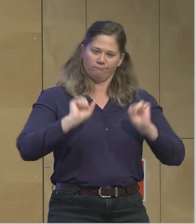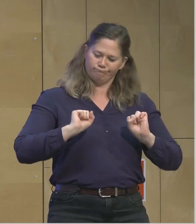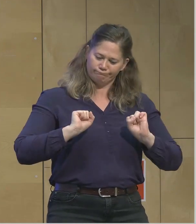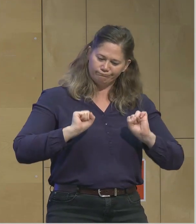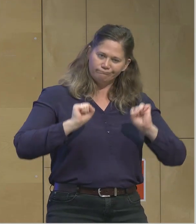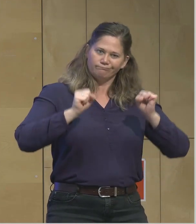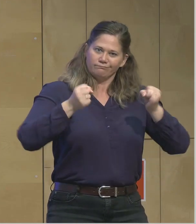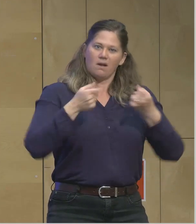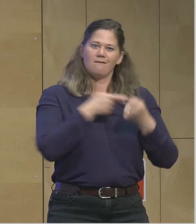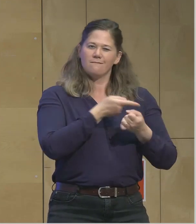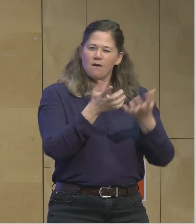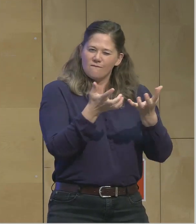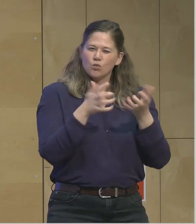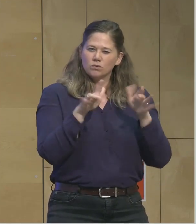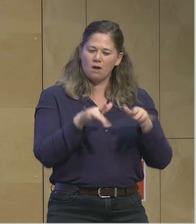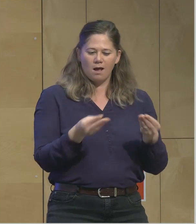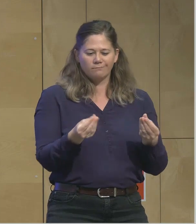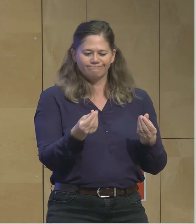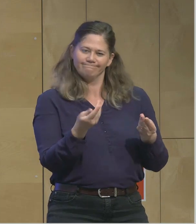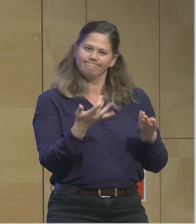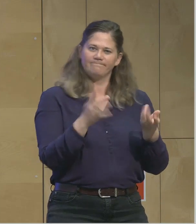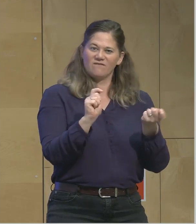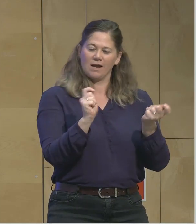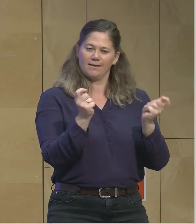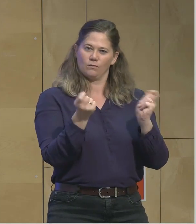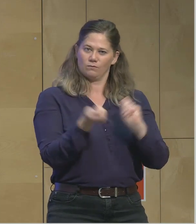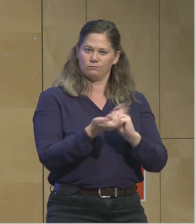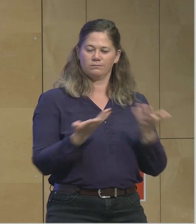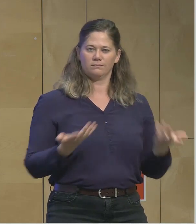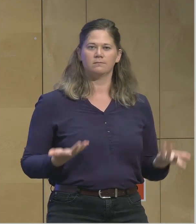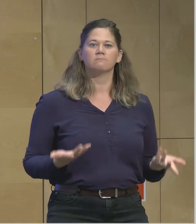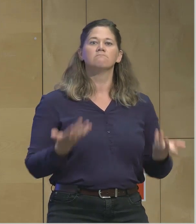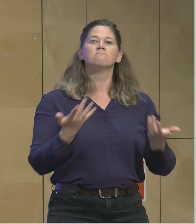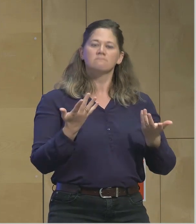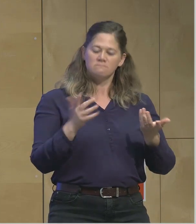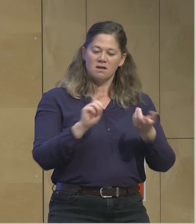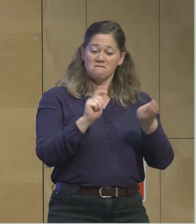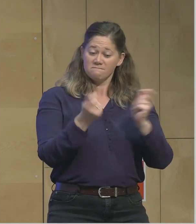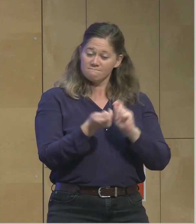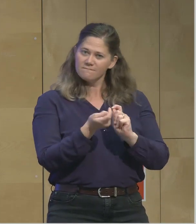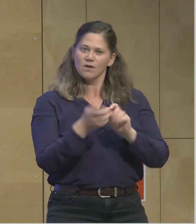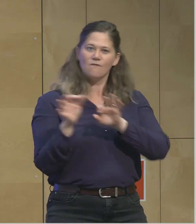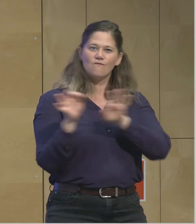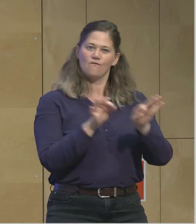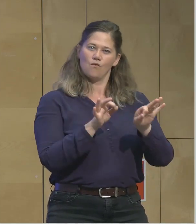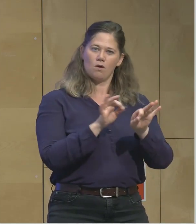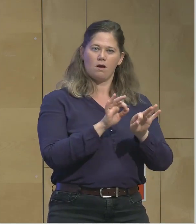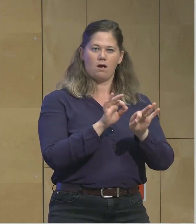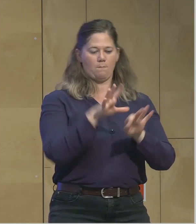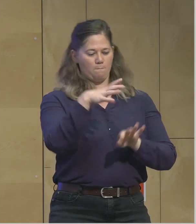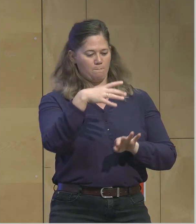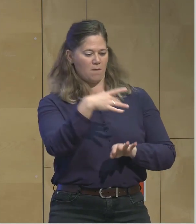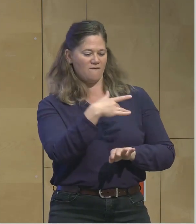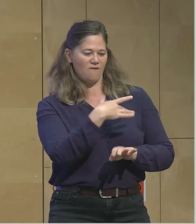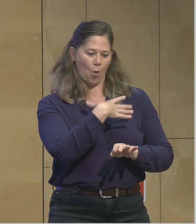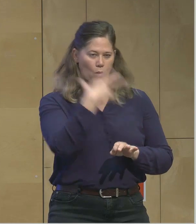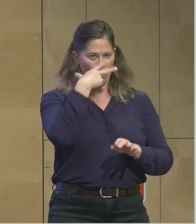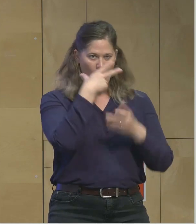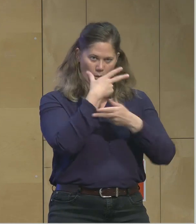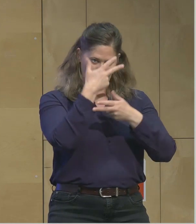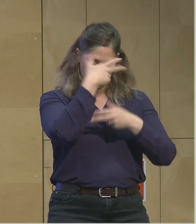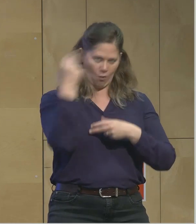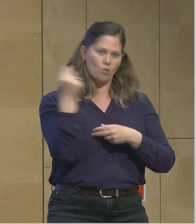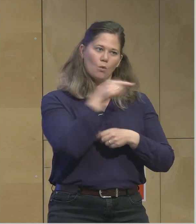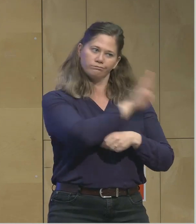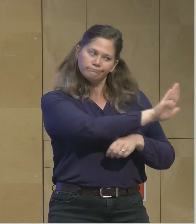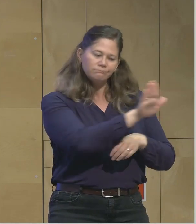eine Veränderung, die die Probleme der arbeitenden Bevölkerung in den Mittelpunkt drückt, die Probleme zuhört und ernst nimmt.